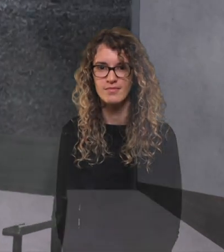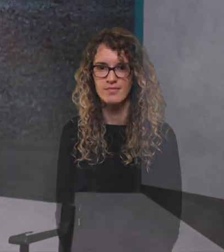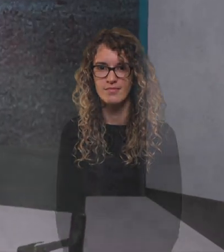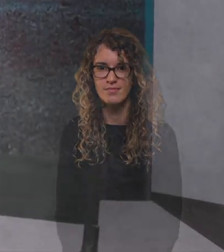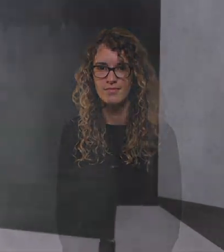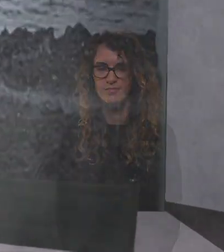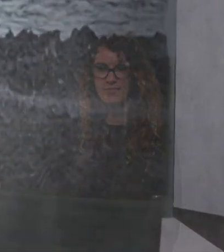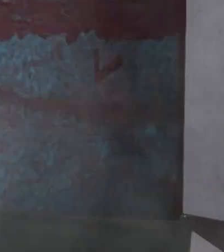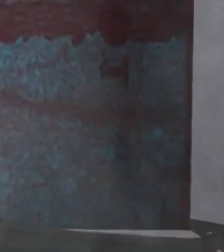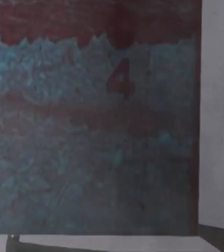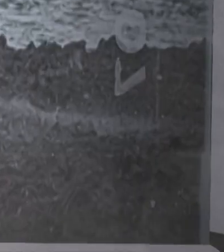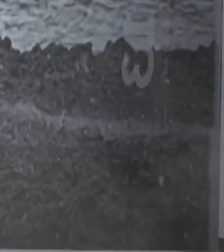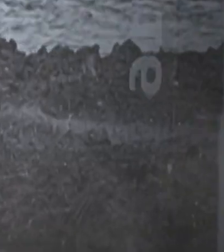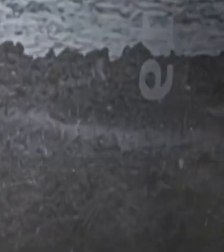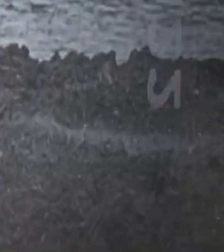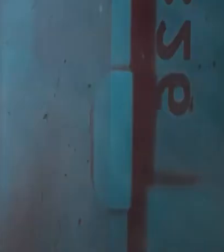susitikimų.